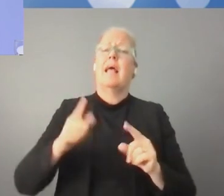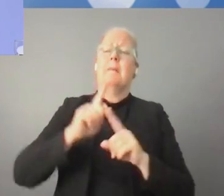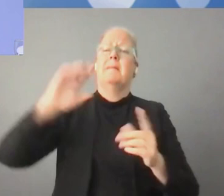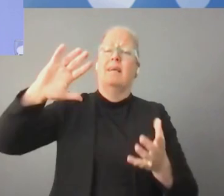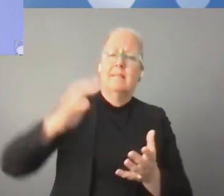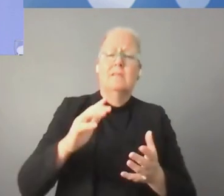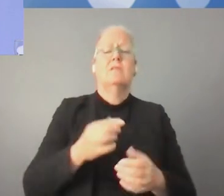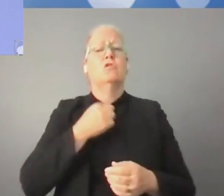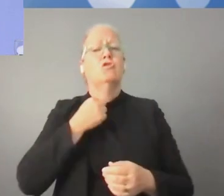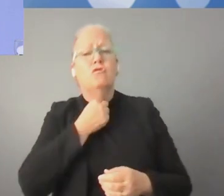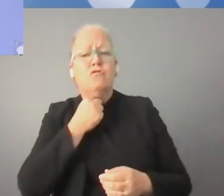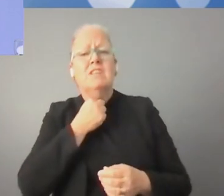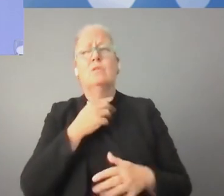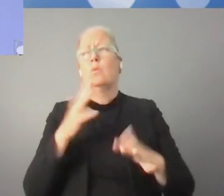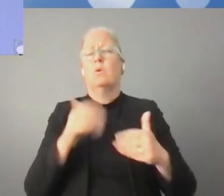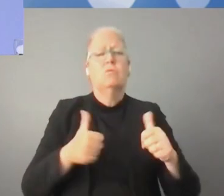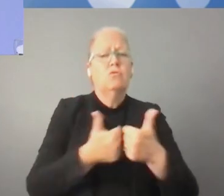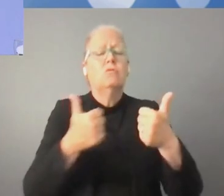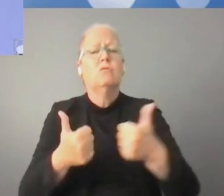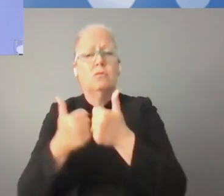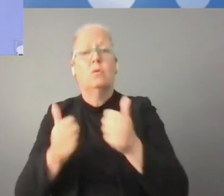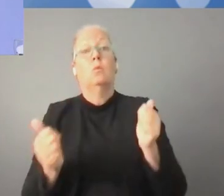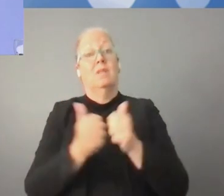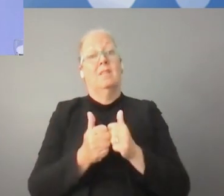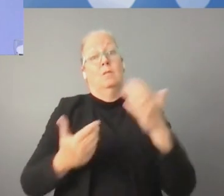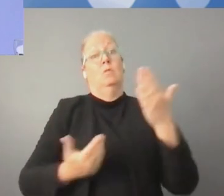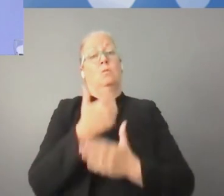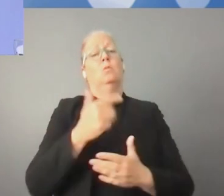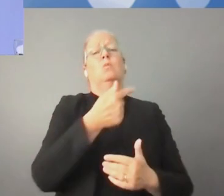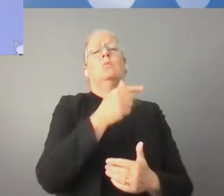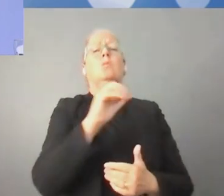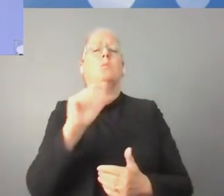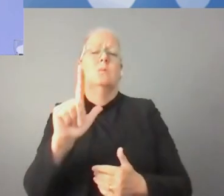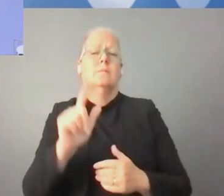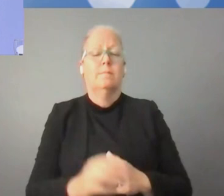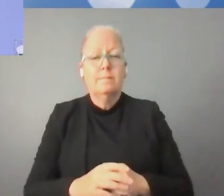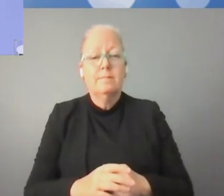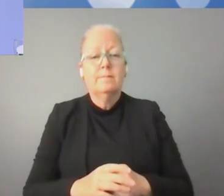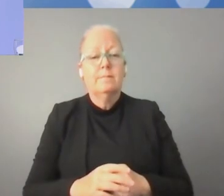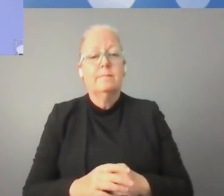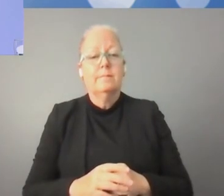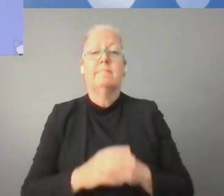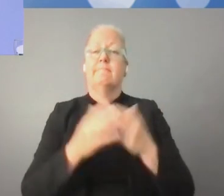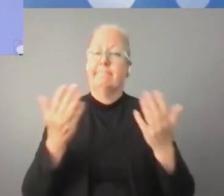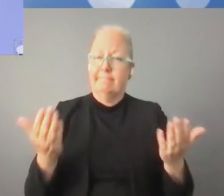نراها في بعض الأنحاء العالم. هناك أيضا تحديات لتخفيف